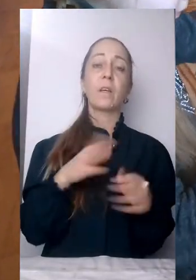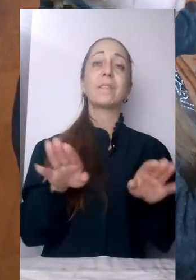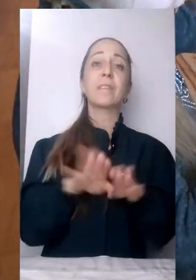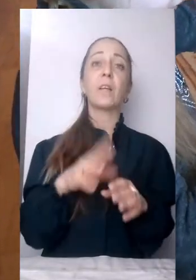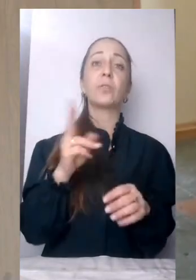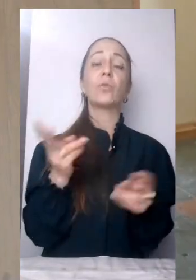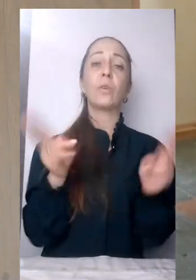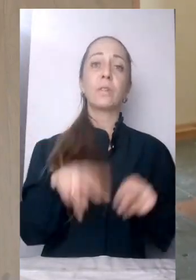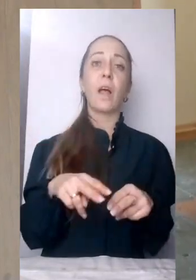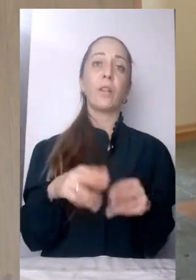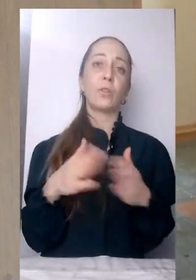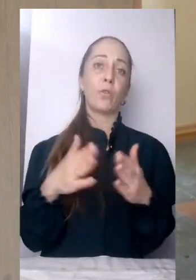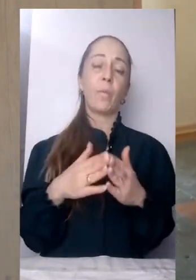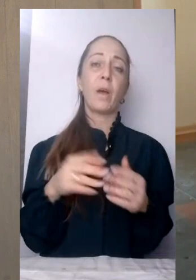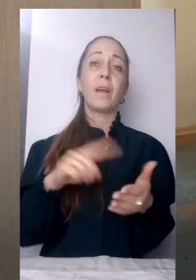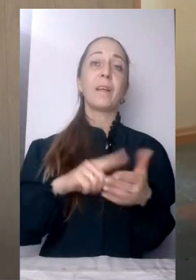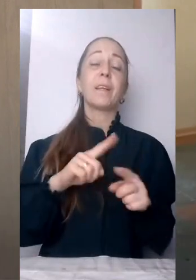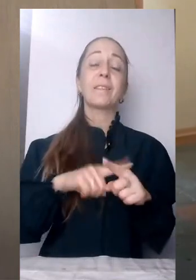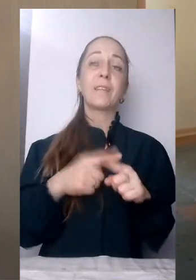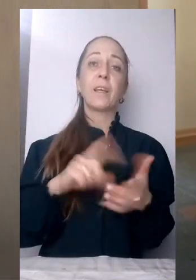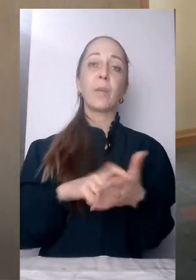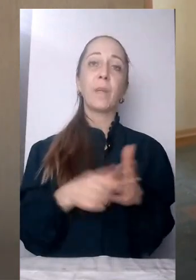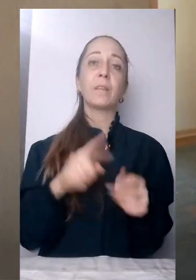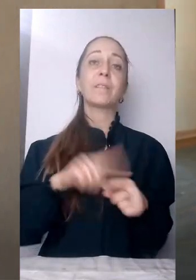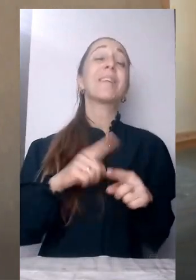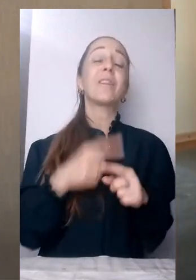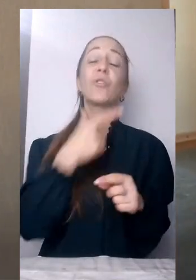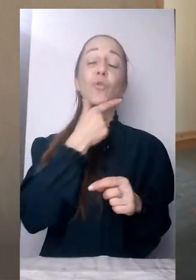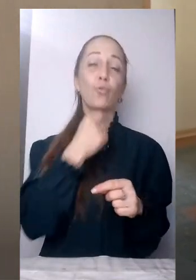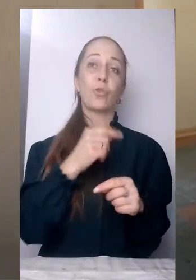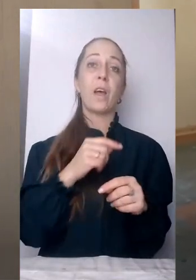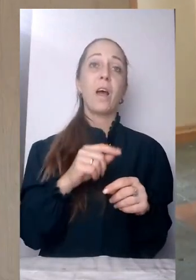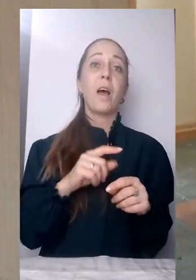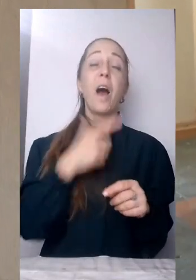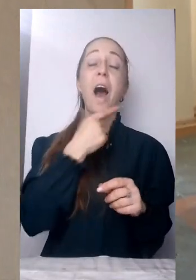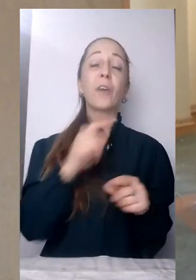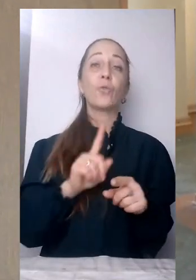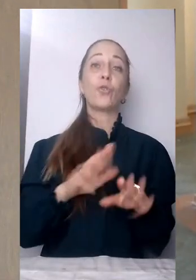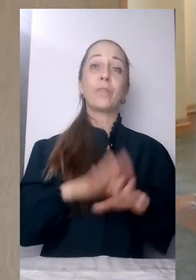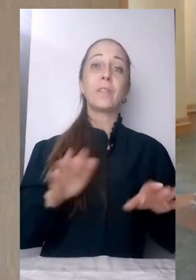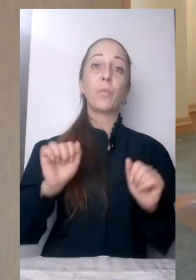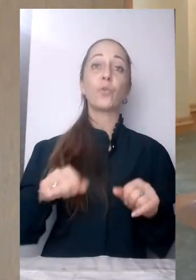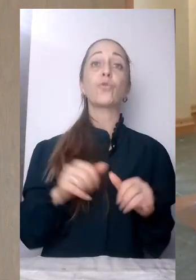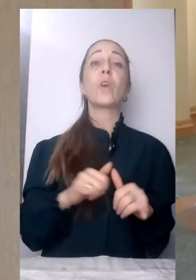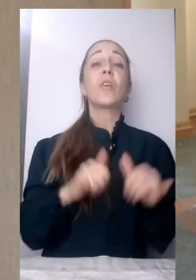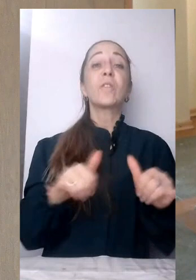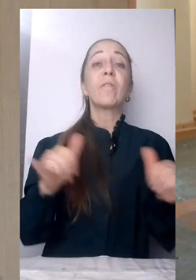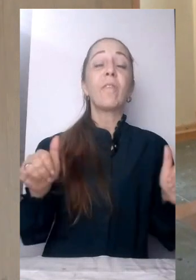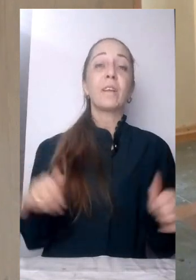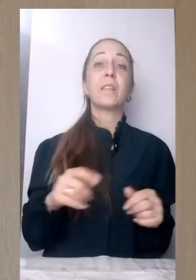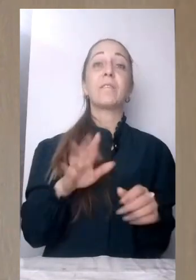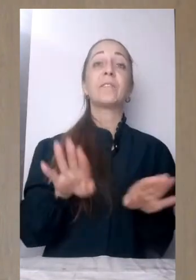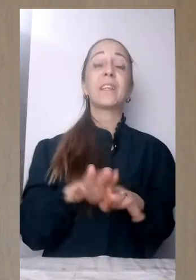ця кімната. Це дуже гарно, що дітлахи можуть розважатися в такий тяжкий стан у